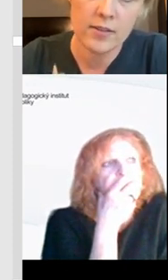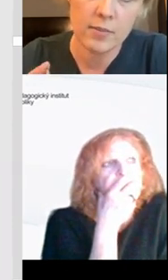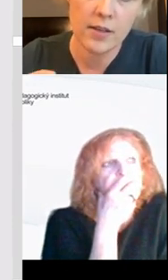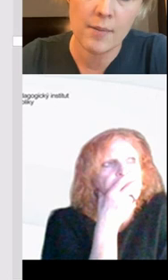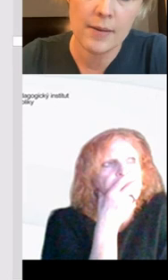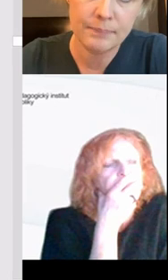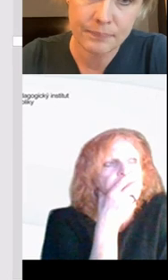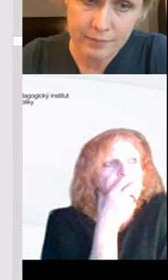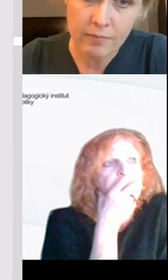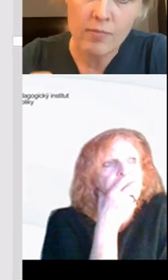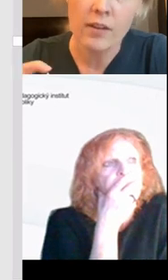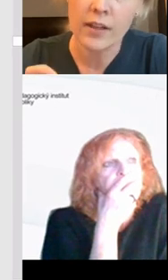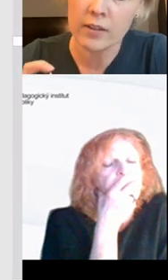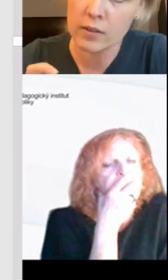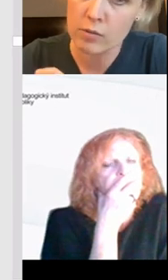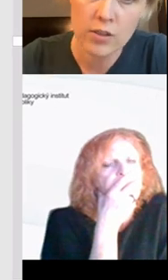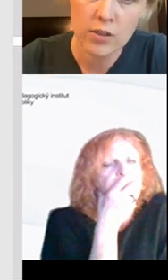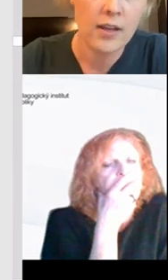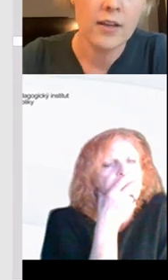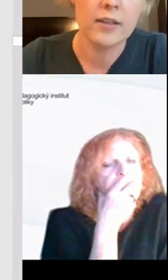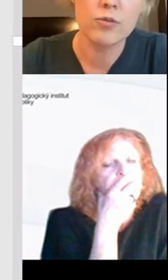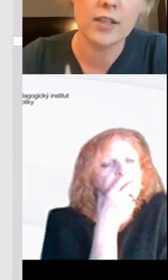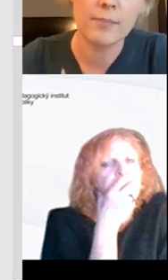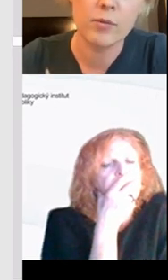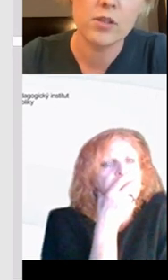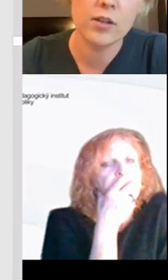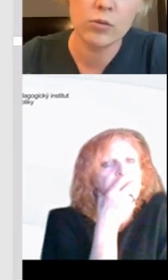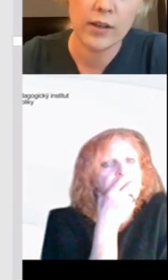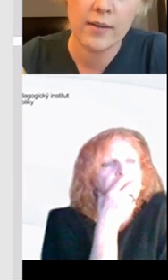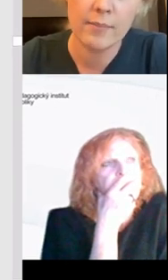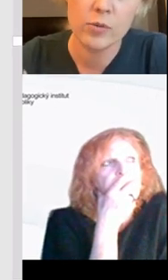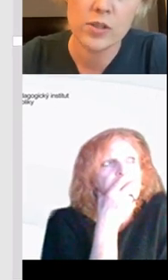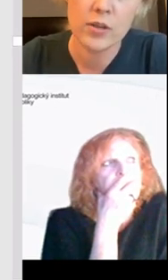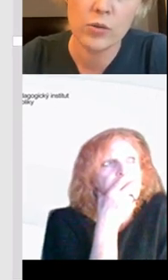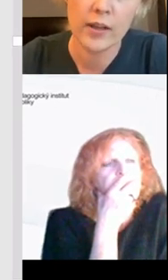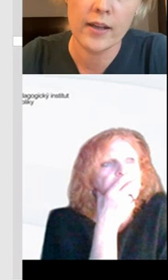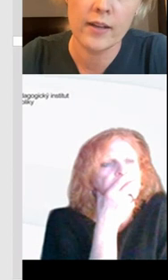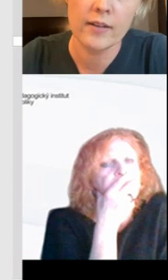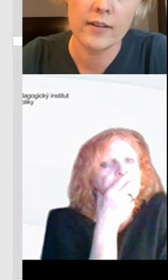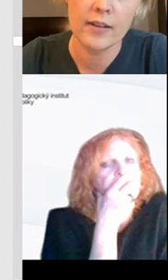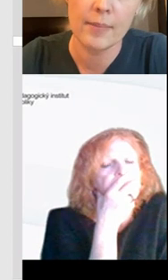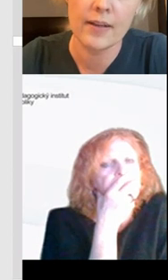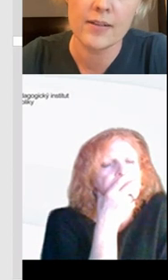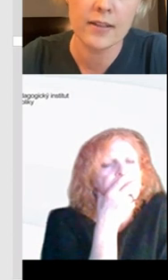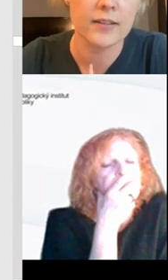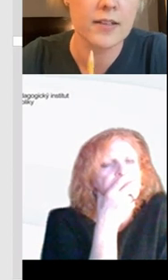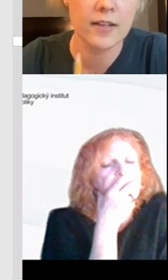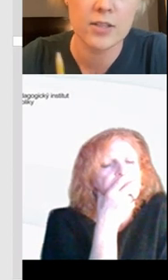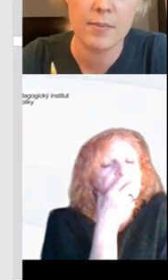kterou my velmi rádi s dětmi děláme, tak určitě ji můžete pomocí jednoduché aplikace,